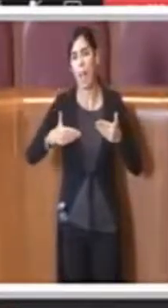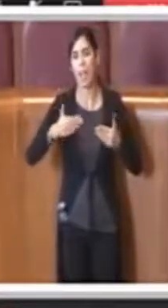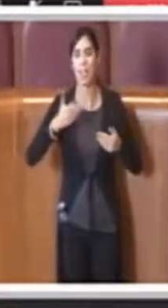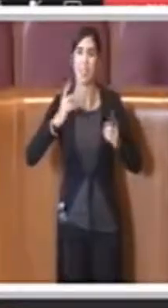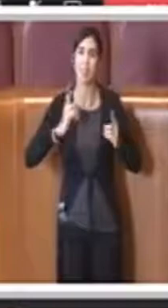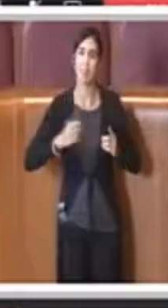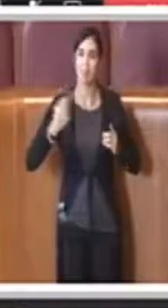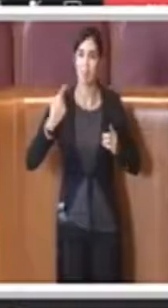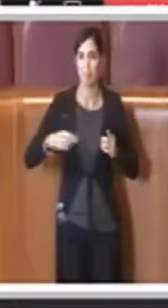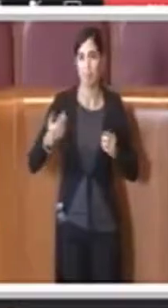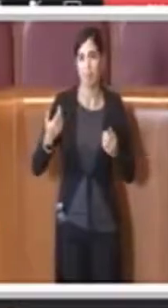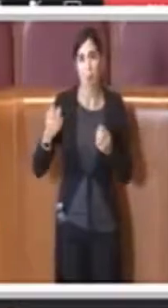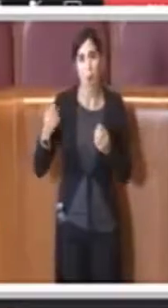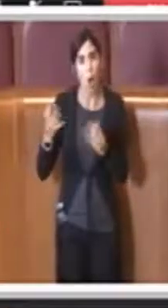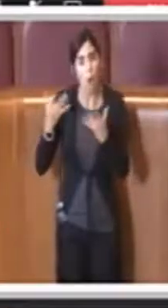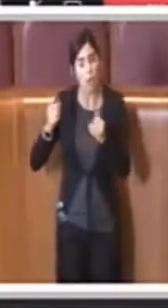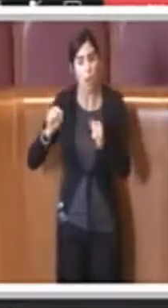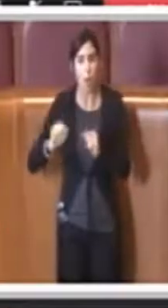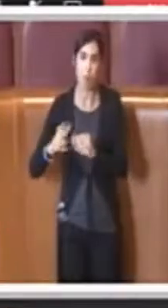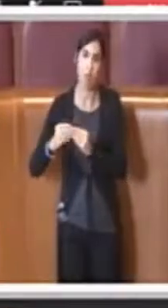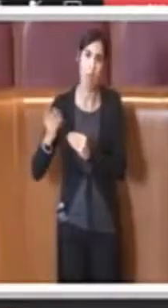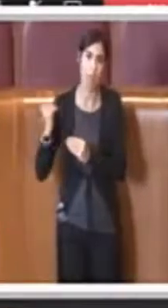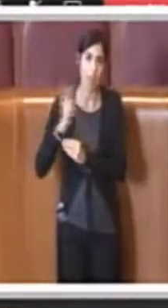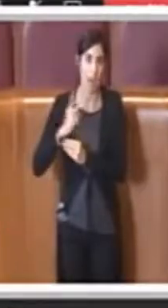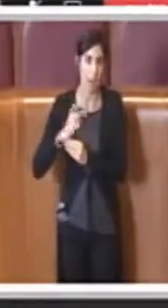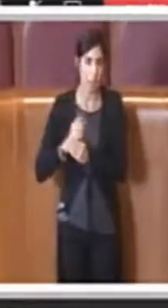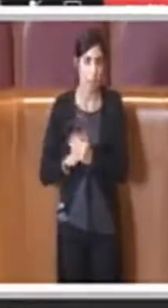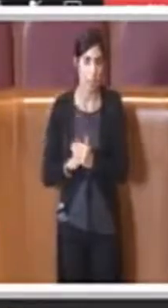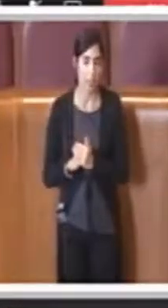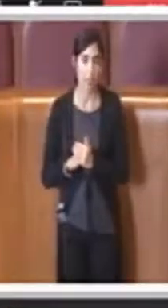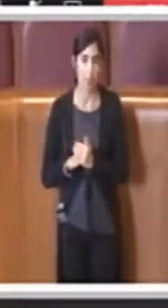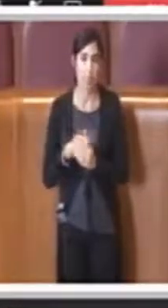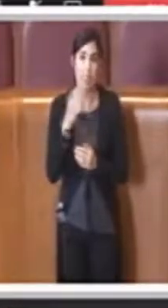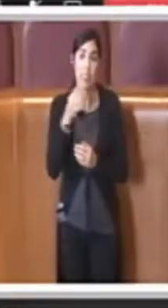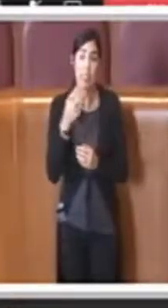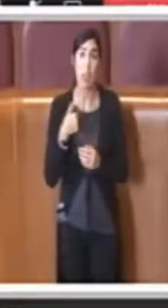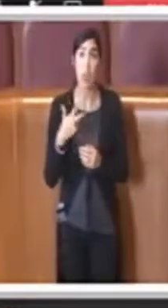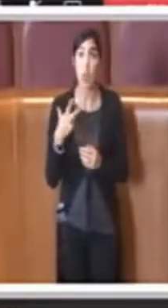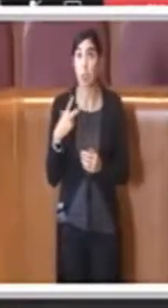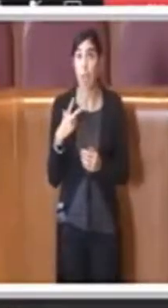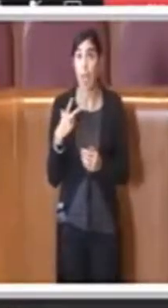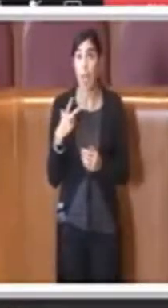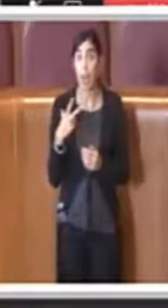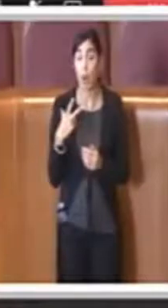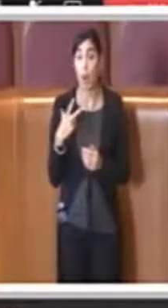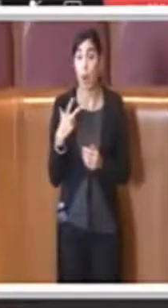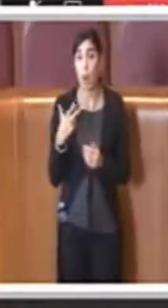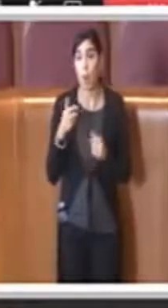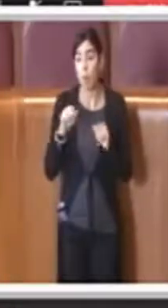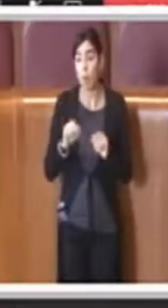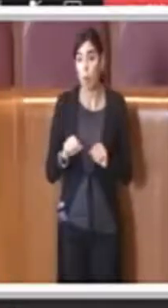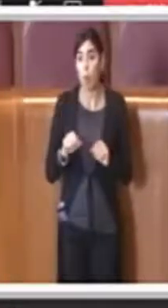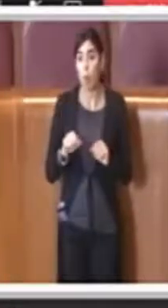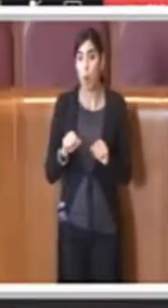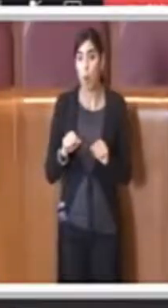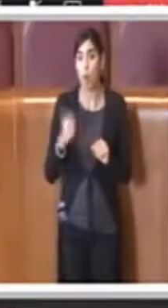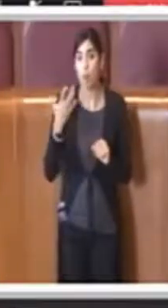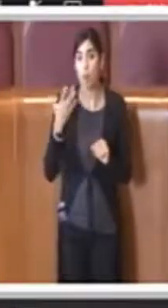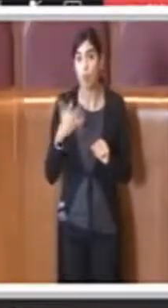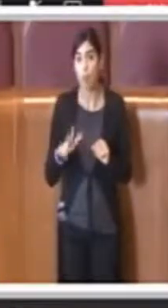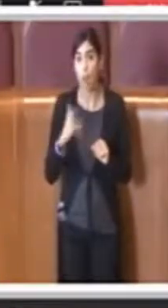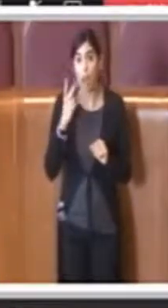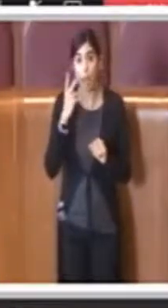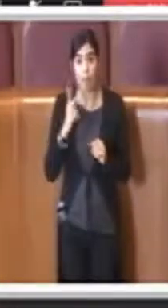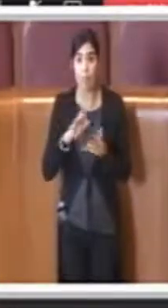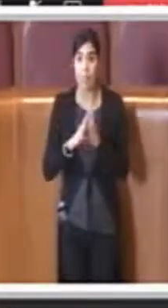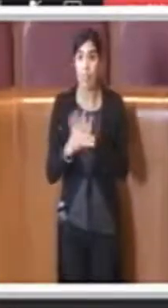opportunità. Quindi non escludo che, o almeno lo spero, che si possa, diciamo, come dire, vedere prima